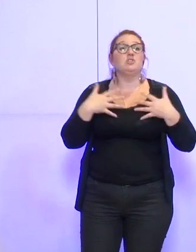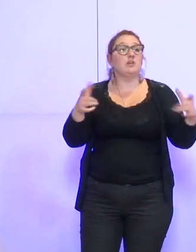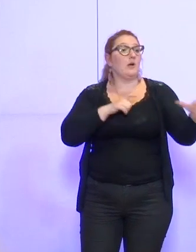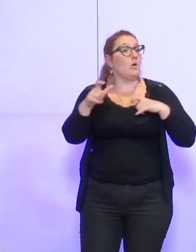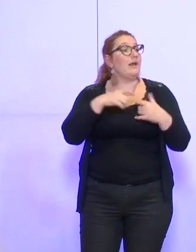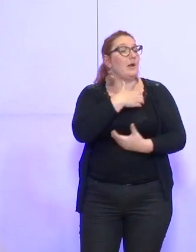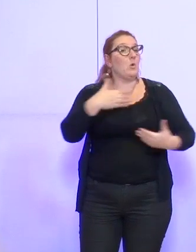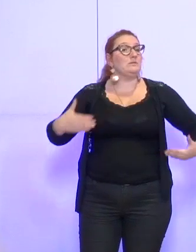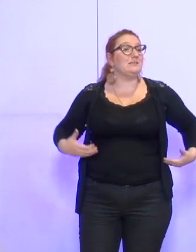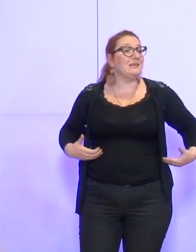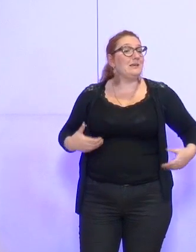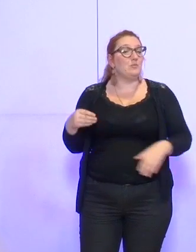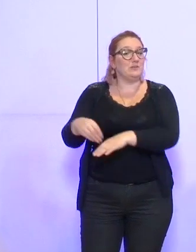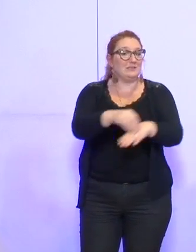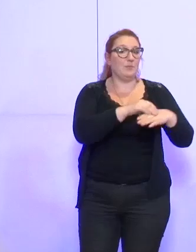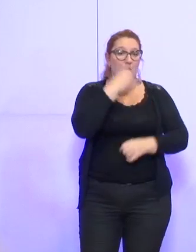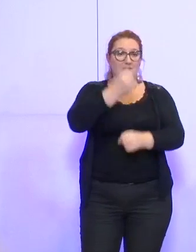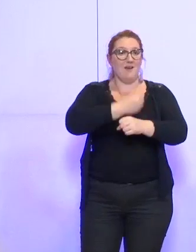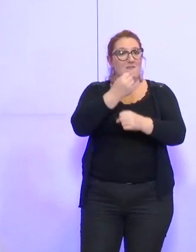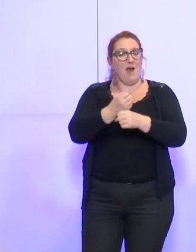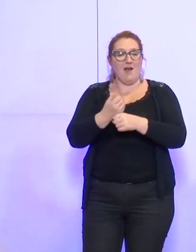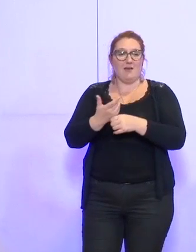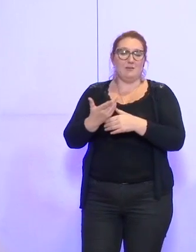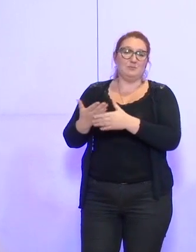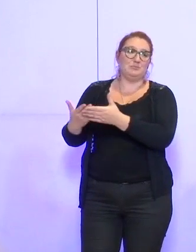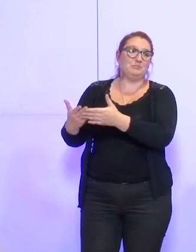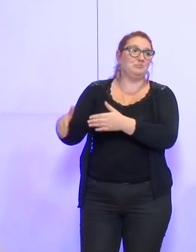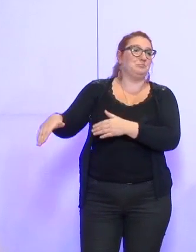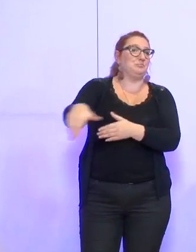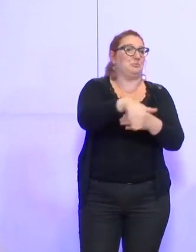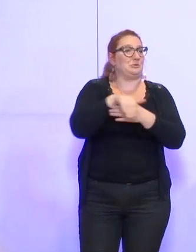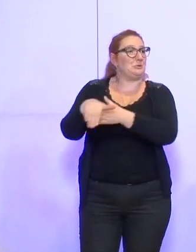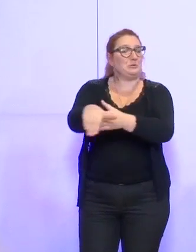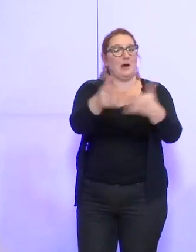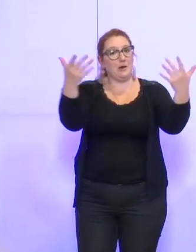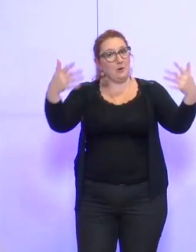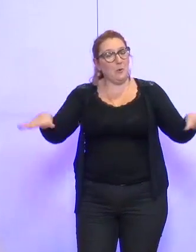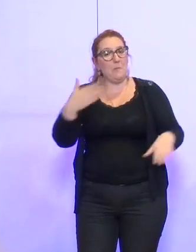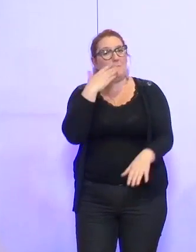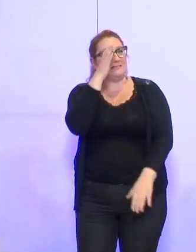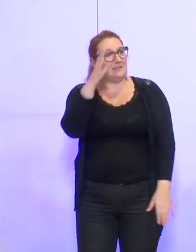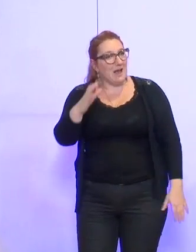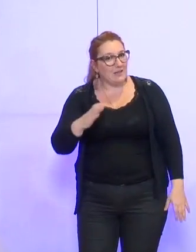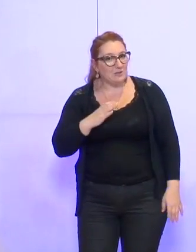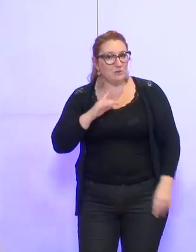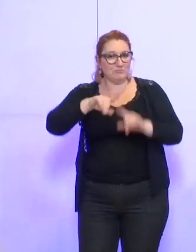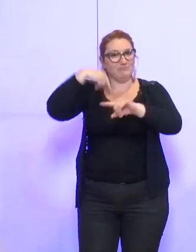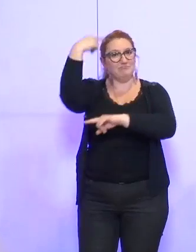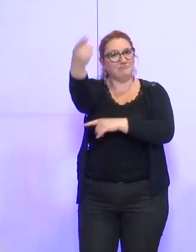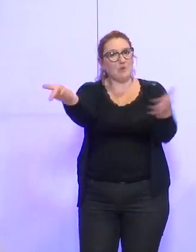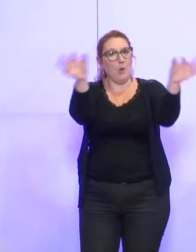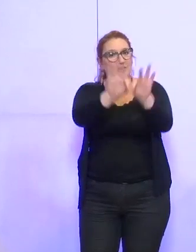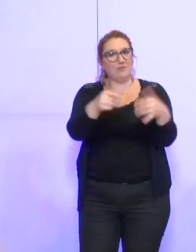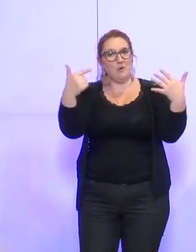municipaux, qui clouent nos travaux pour ce soir. Donc je vous remercie de votre attention. Et au 17 novembre pour le prochain Conseil municipal.